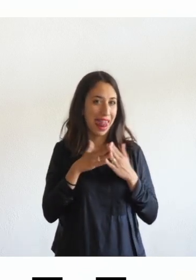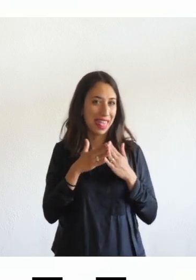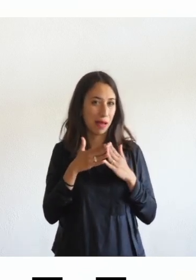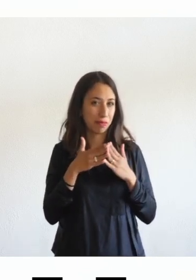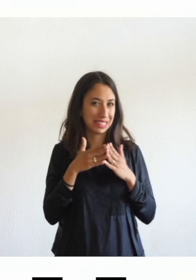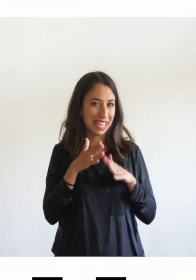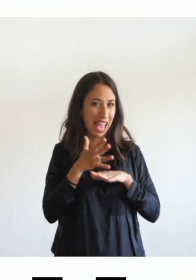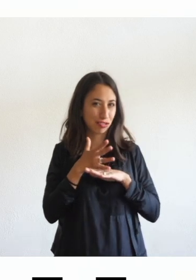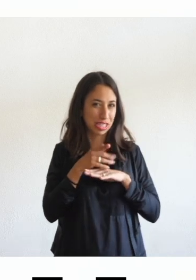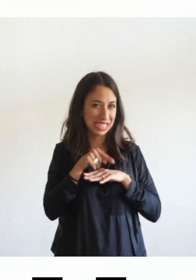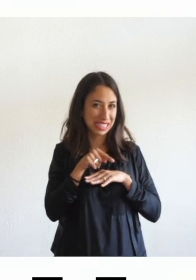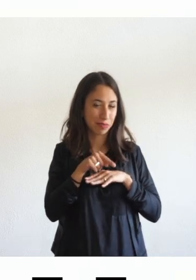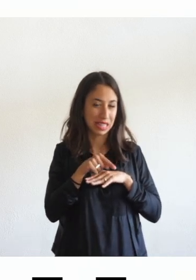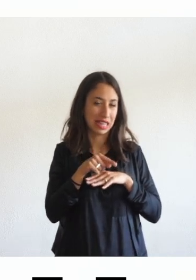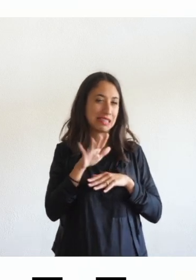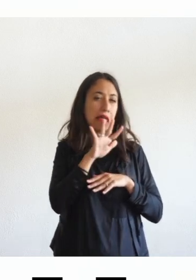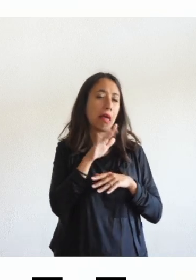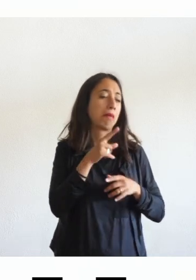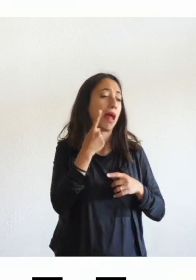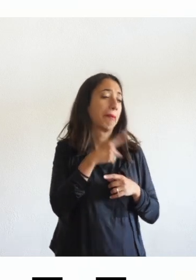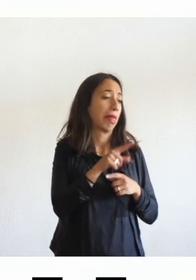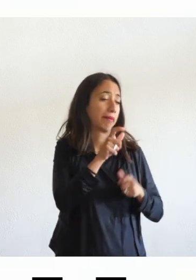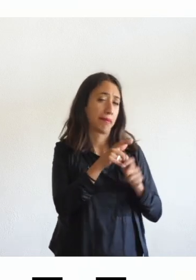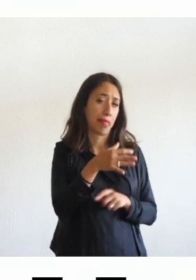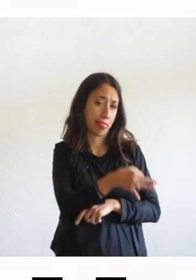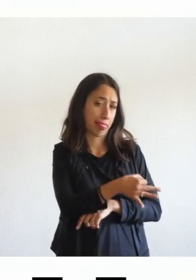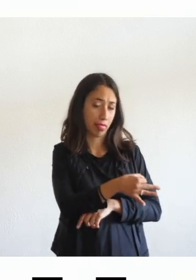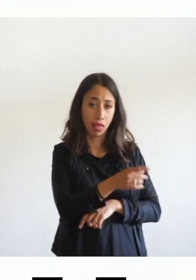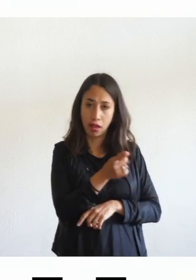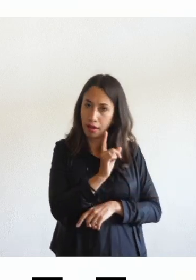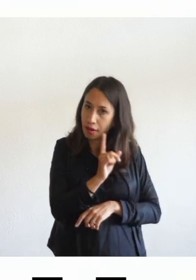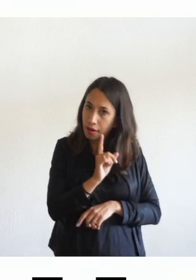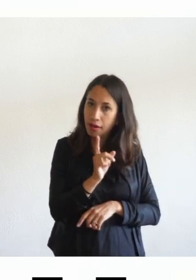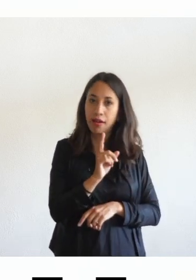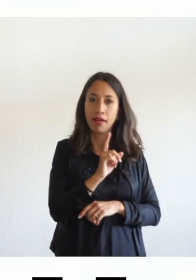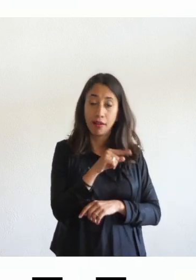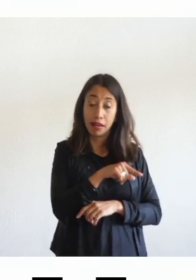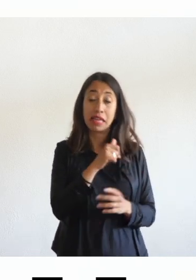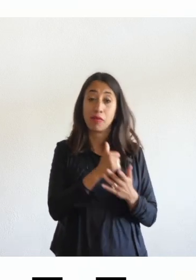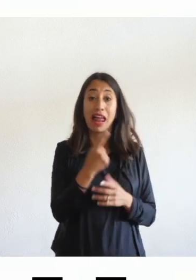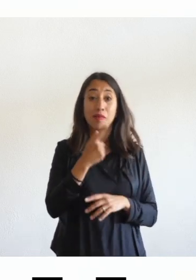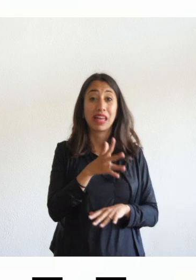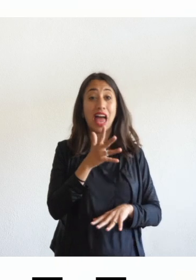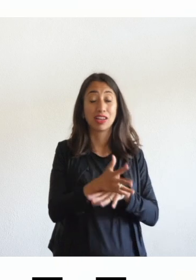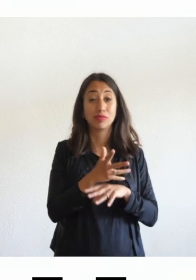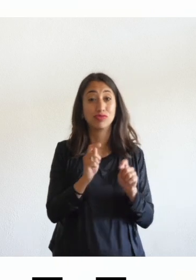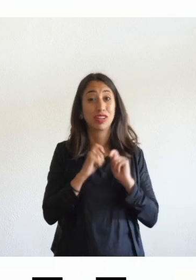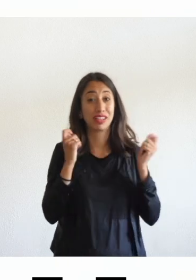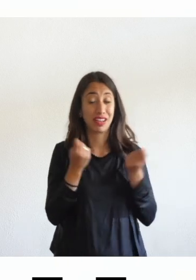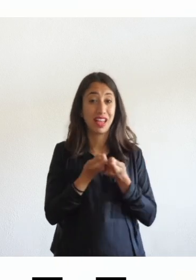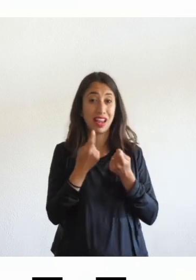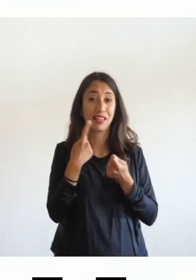ma in realtà diventa cruciale proprio per l'accessibilità per una persona